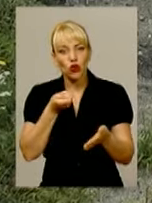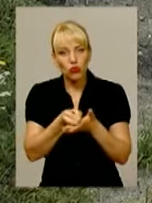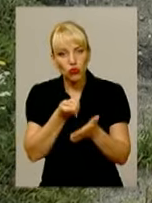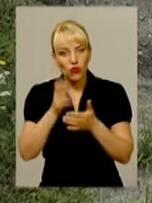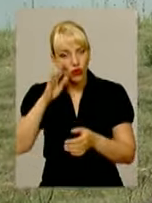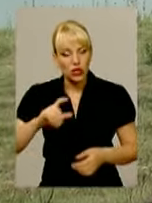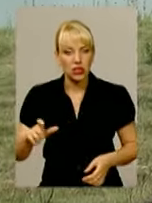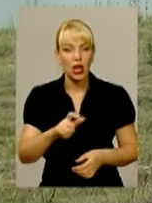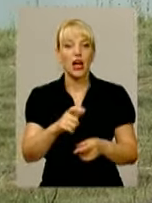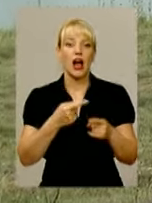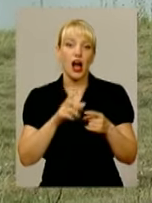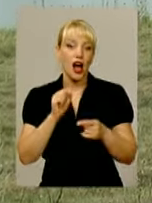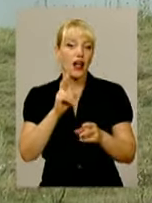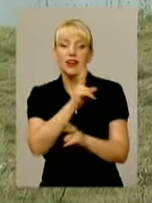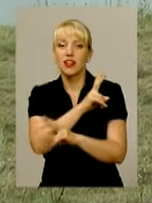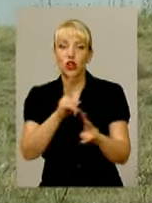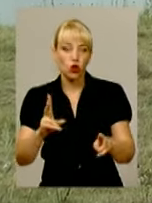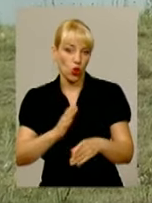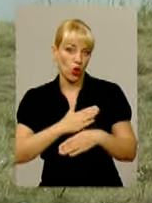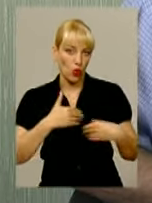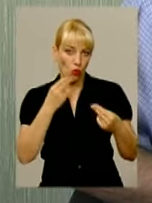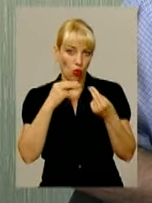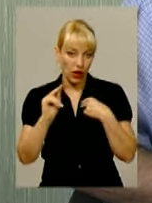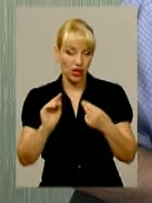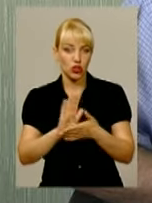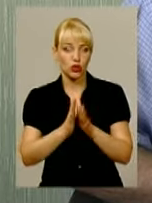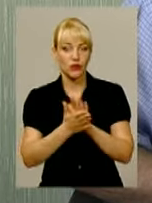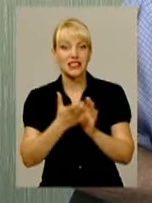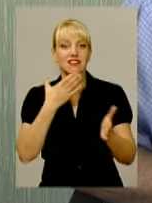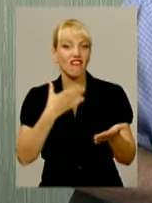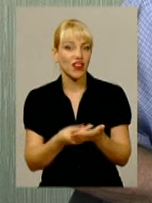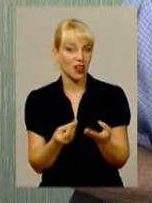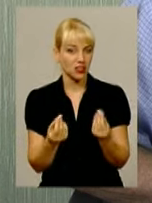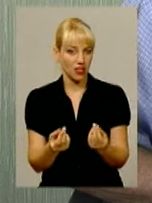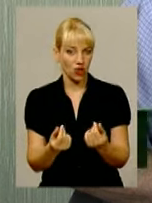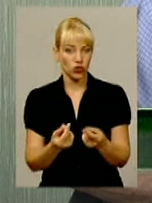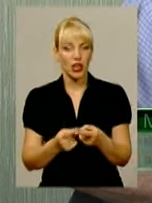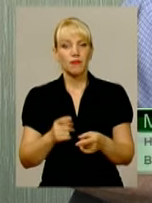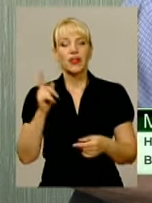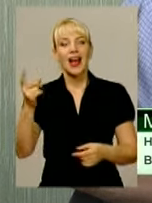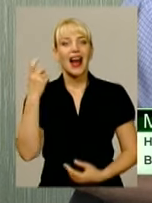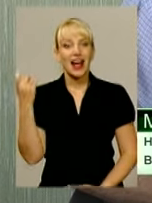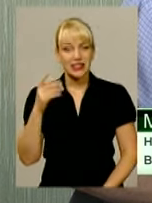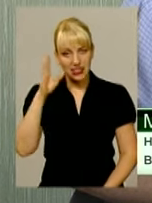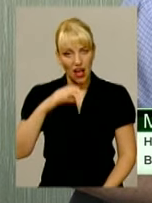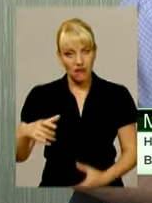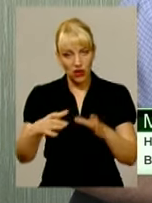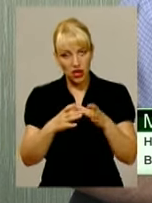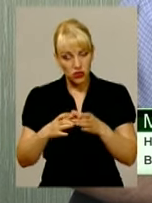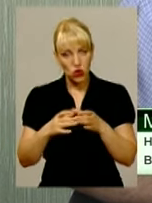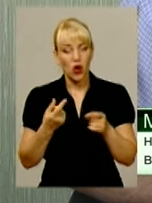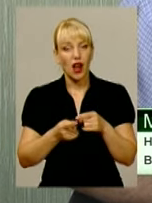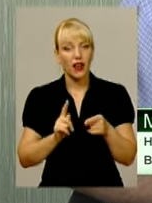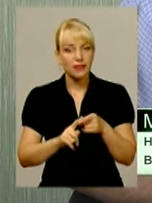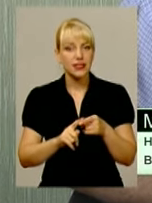покращувати екологічну ситуацію за власний рахунок. Їм теж заложники ситуації. Це понижати